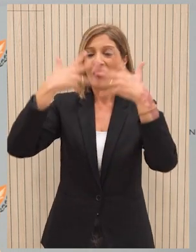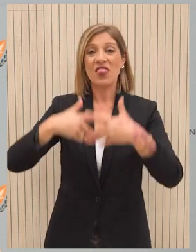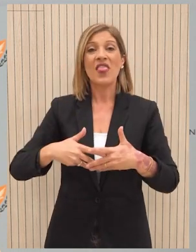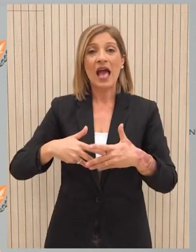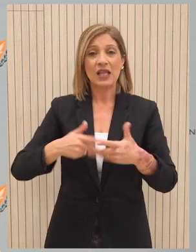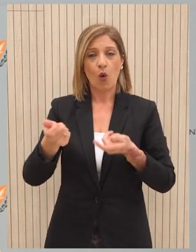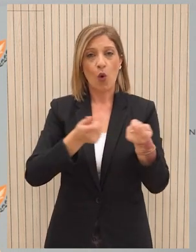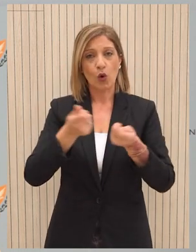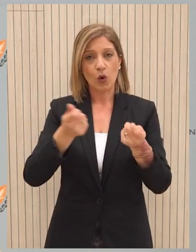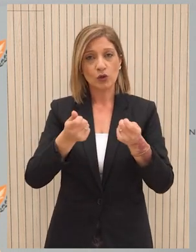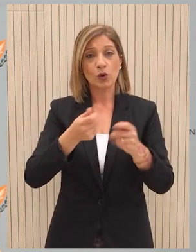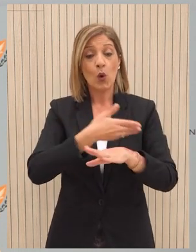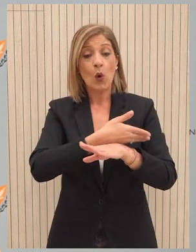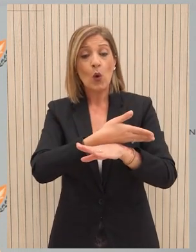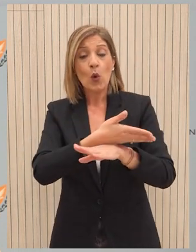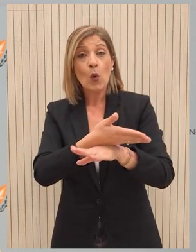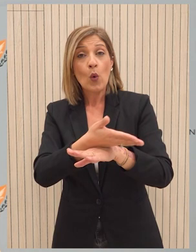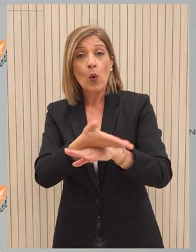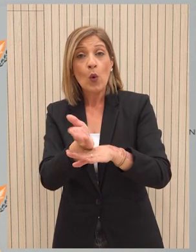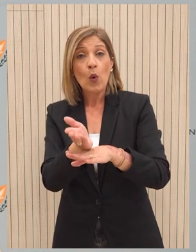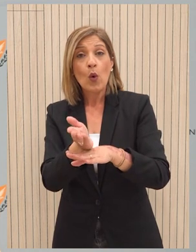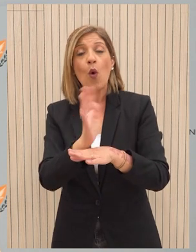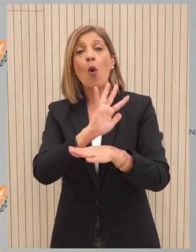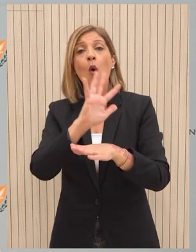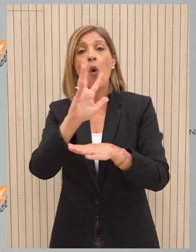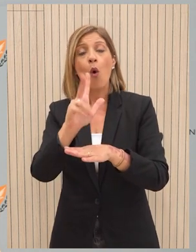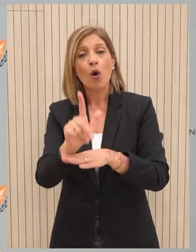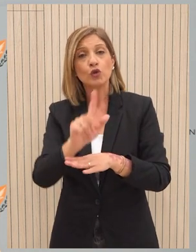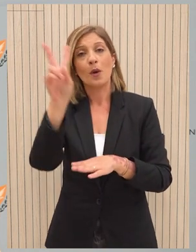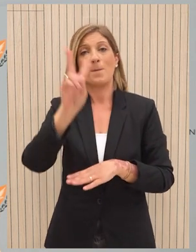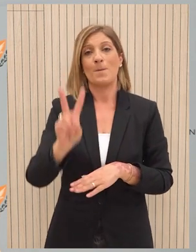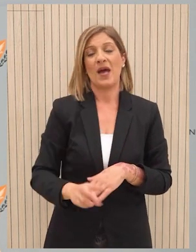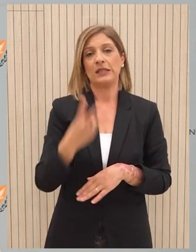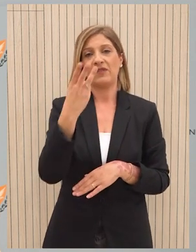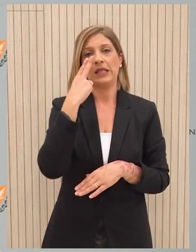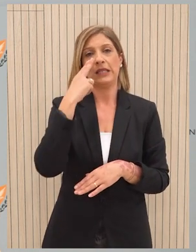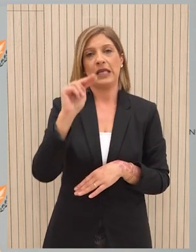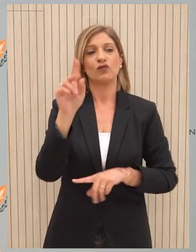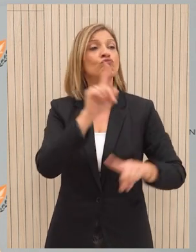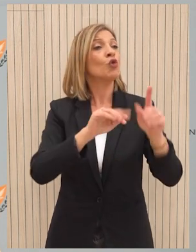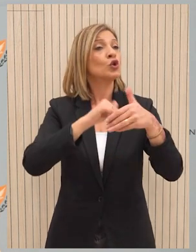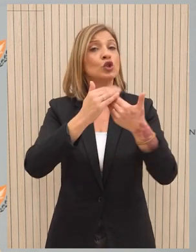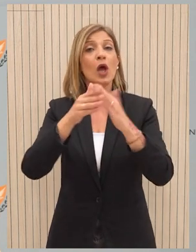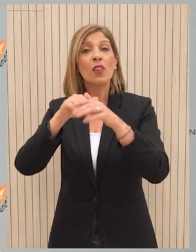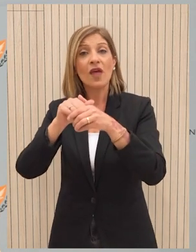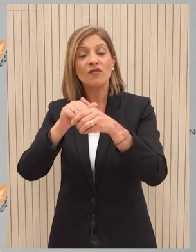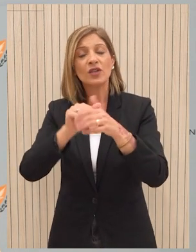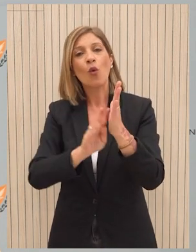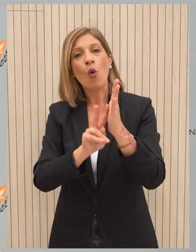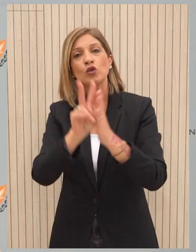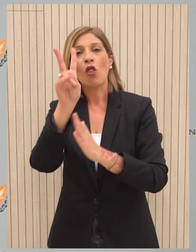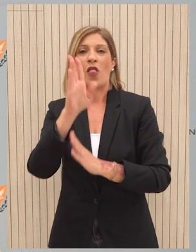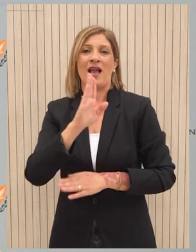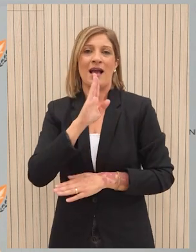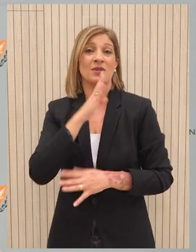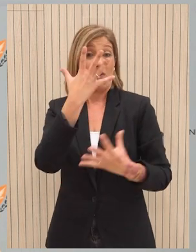Οργανισμού Κύπρου η περίοδος εκδήλωσης ενδιαφέροντος παρατείνεται μέχρι την Παρασκευή 3 Νοεμβρίου στις 12 το μεσημέρι λόγω του έντονου